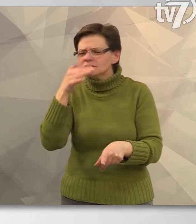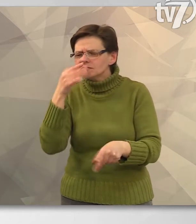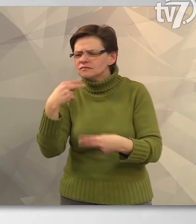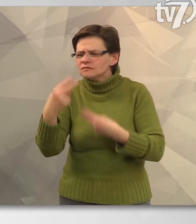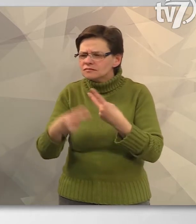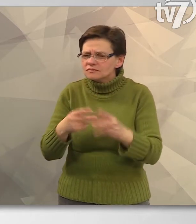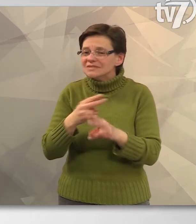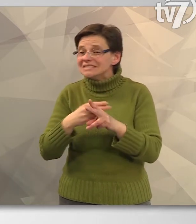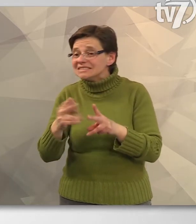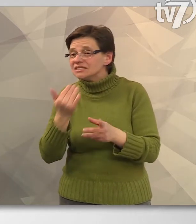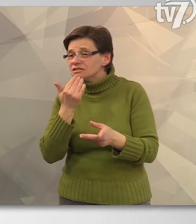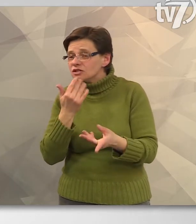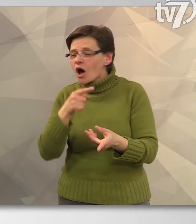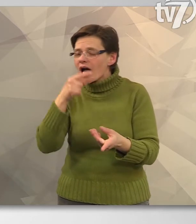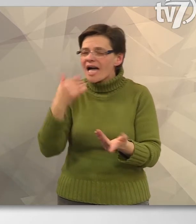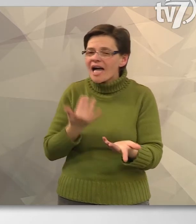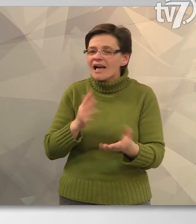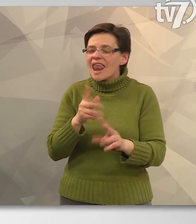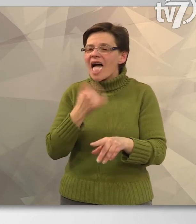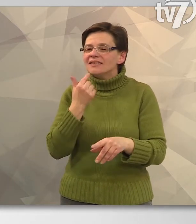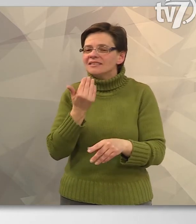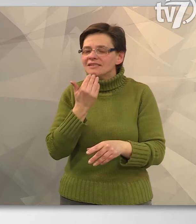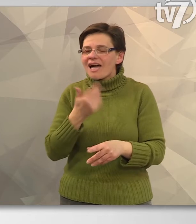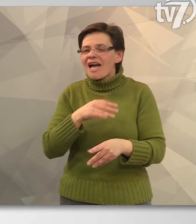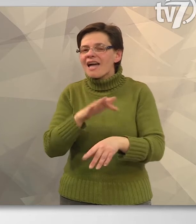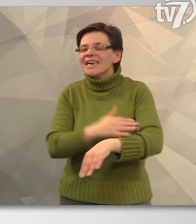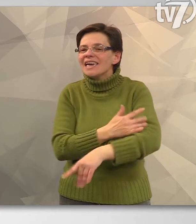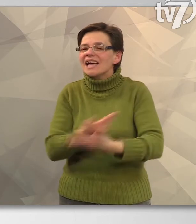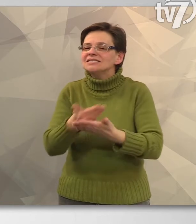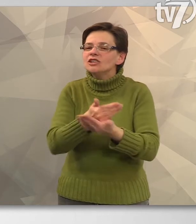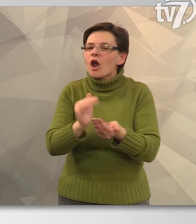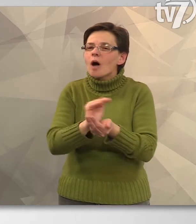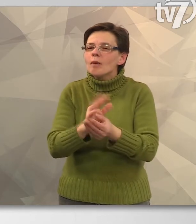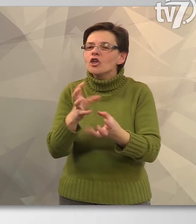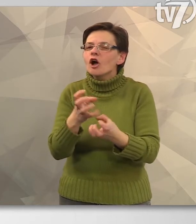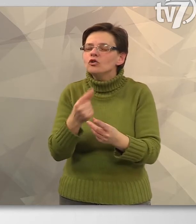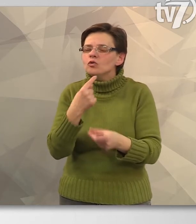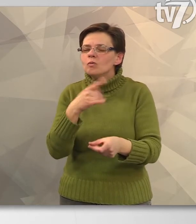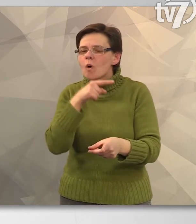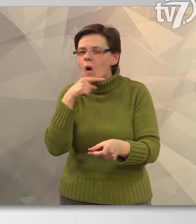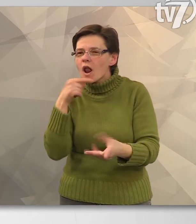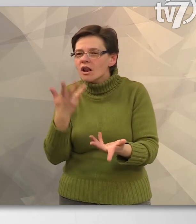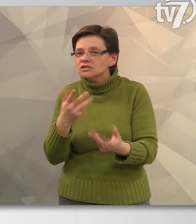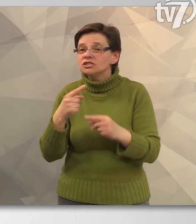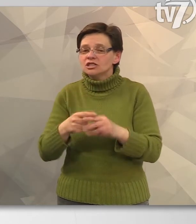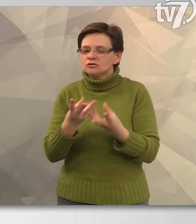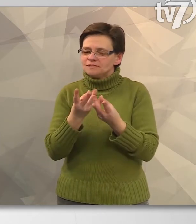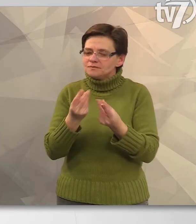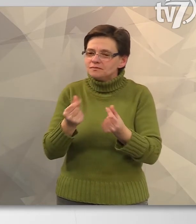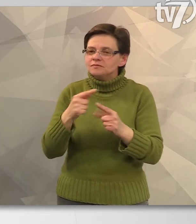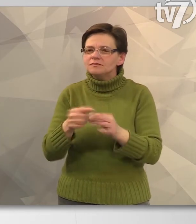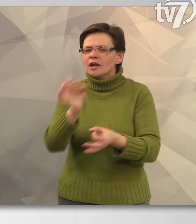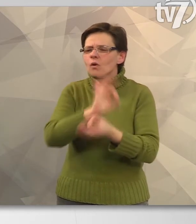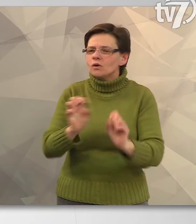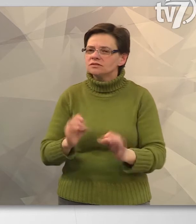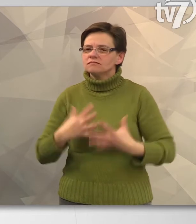termék illatában, ízében tiszta-e, mennyire érezhető rajta az alapanyagként használt gyümölcs karaktere. Emellett a